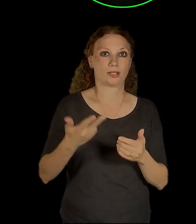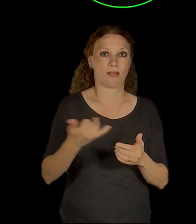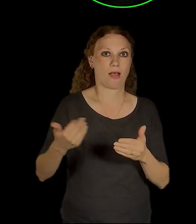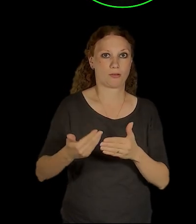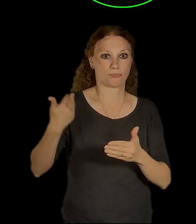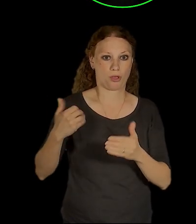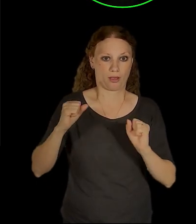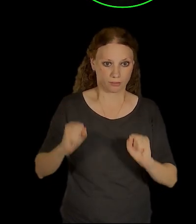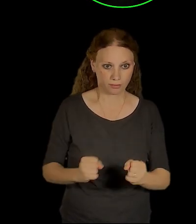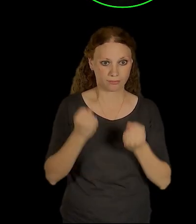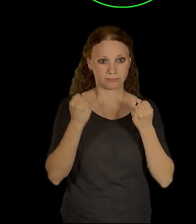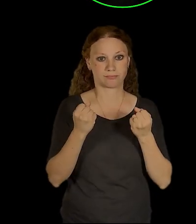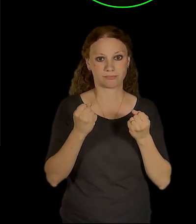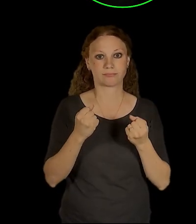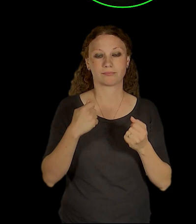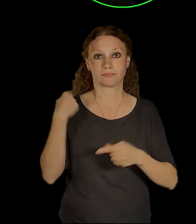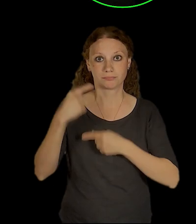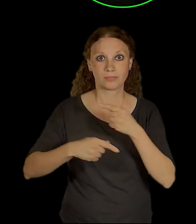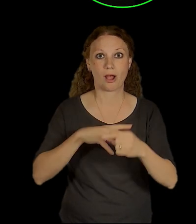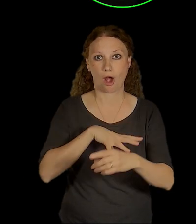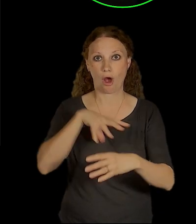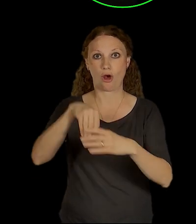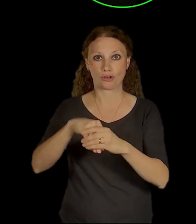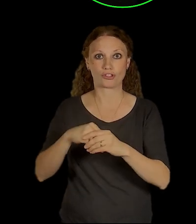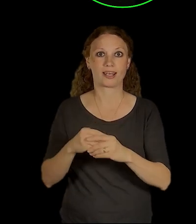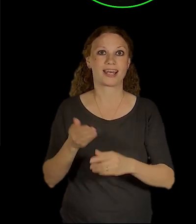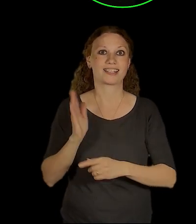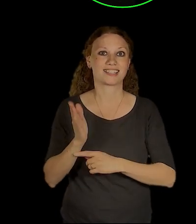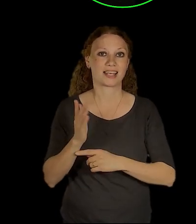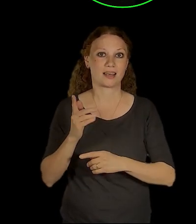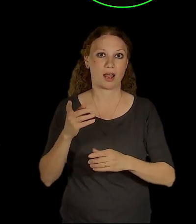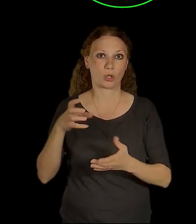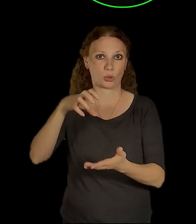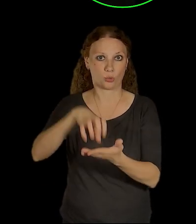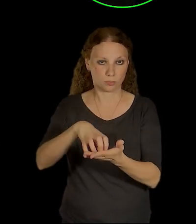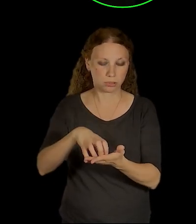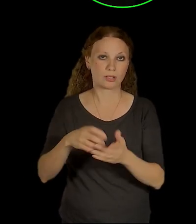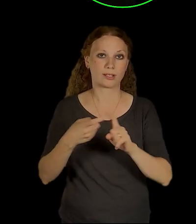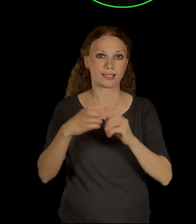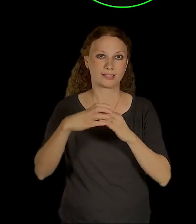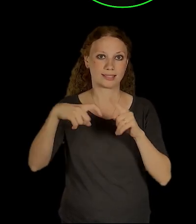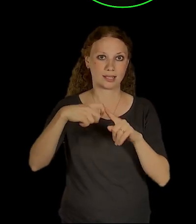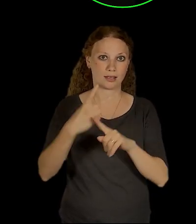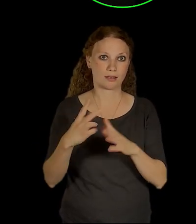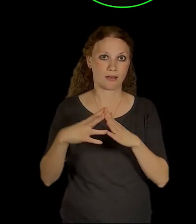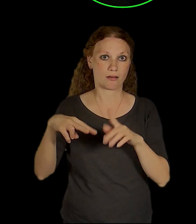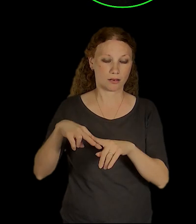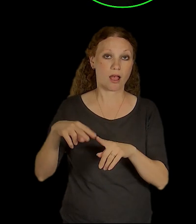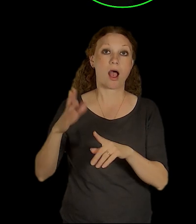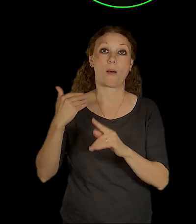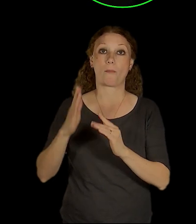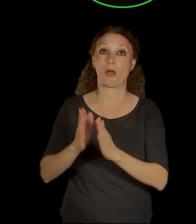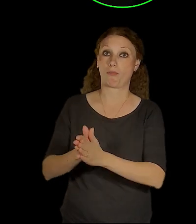která ho donesla až do Sekira Group, který se na nás obrátil s tím, jestli bychom jim neudělali nějaký názor na rozvoj